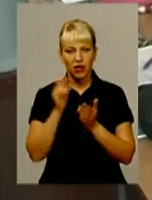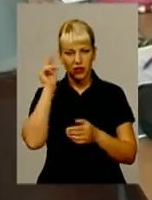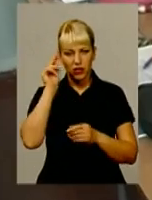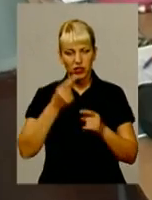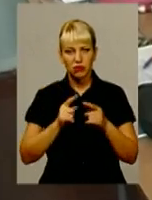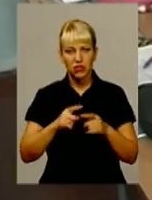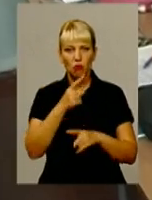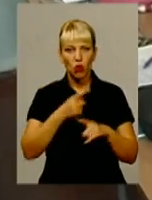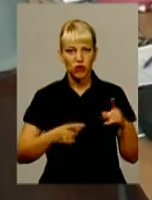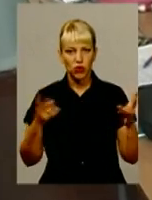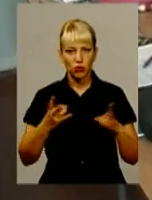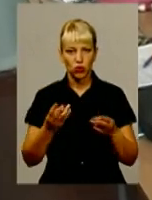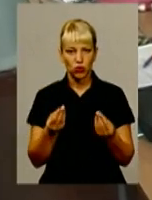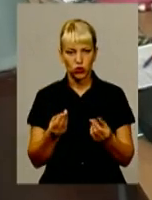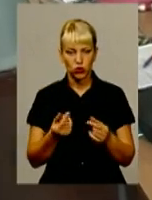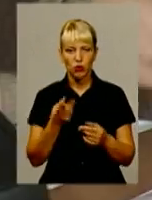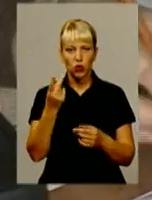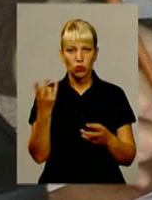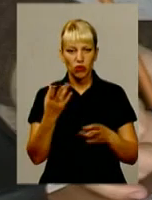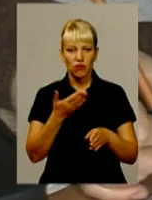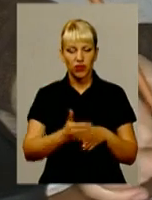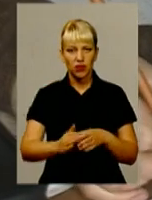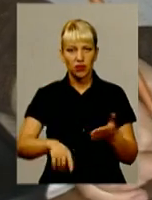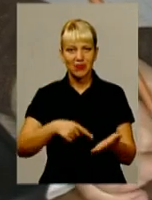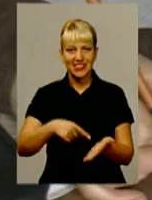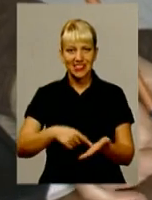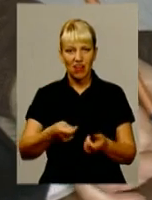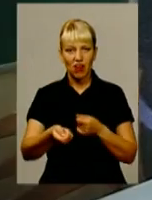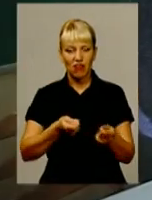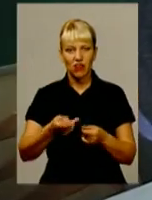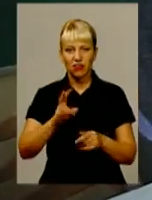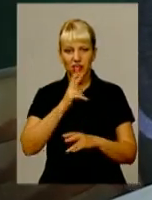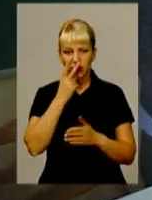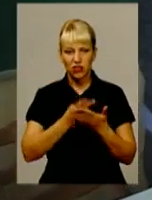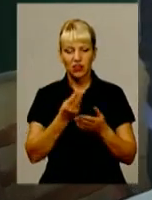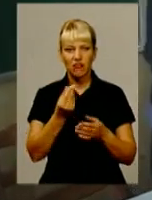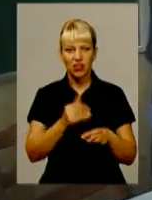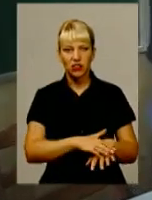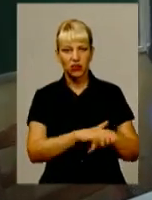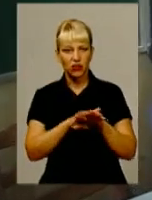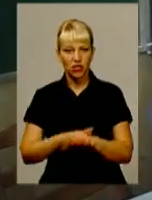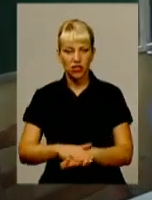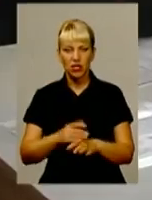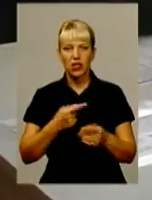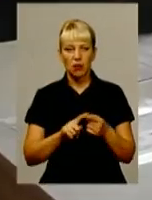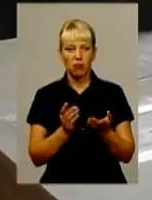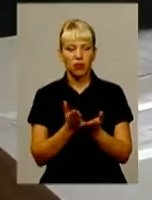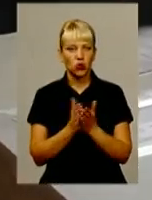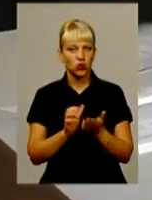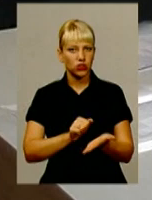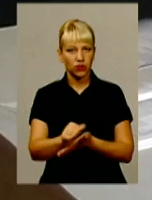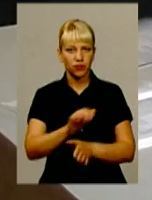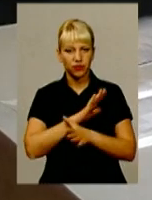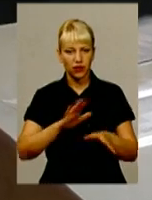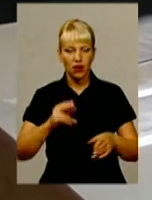половина необхідної суми. Другу повинна виділити місцева влада. Однак, незважаючи на фінансовий транш, підручники й досі не надрукували. Чиновники